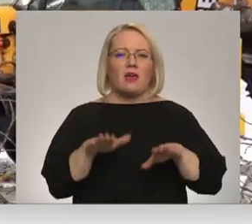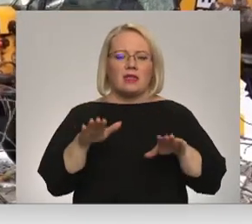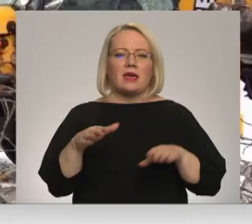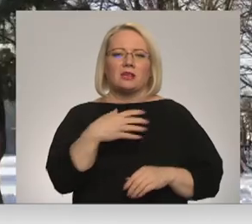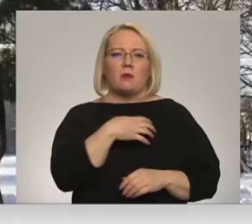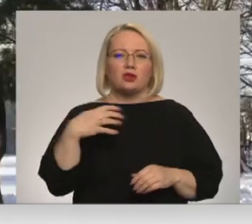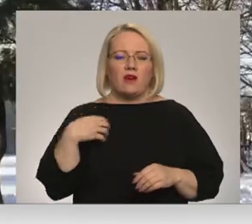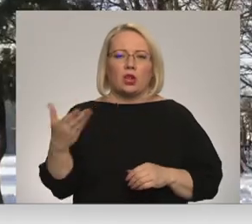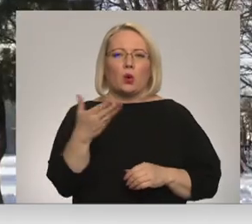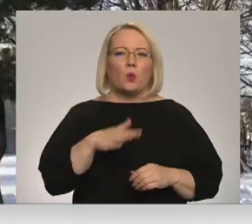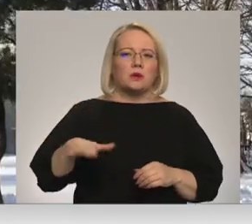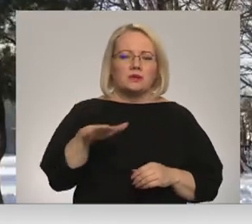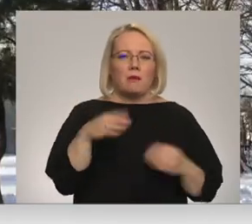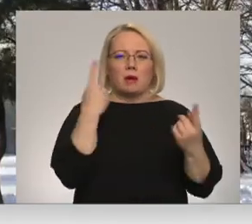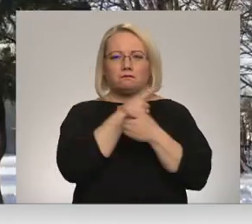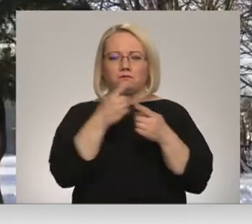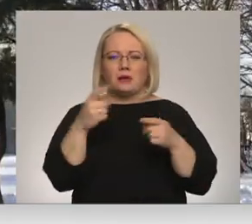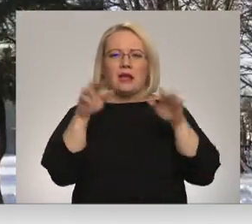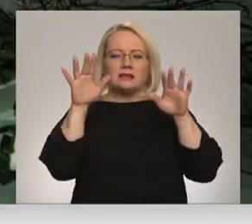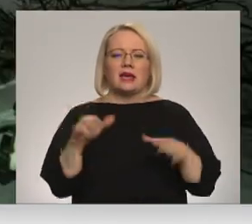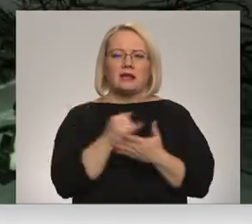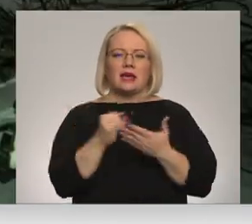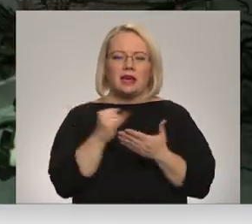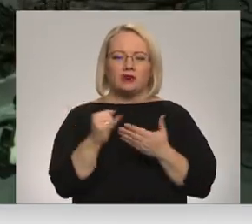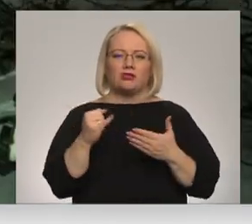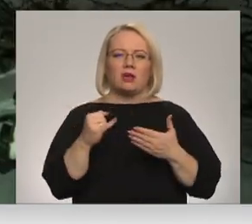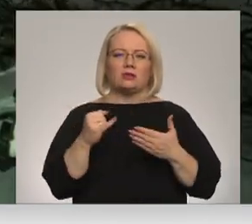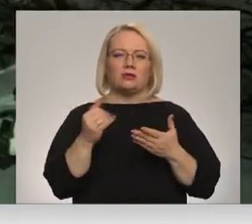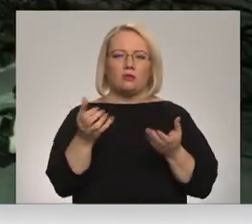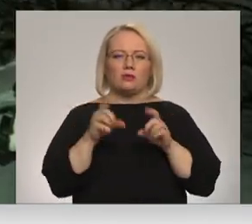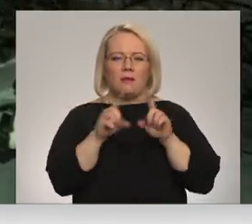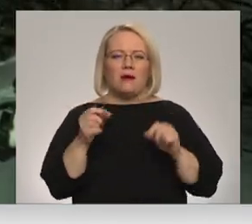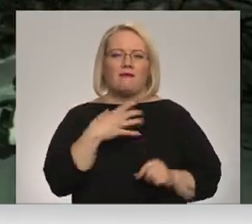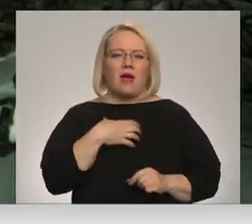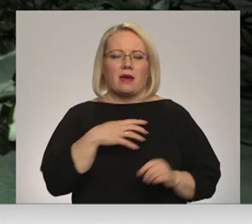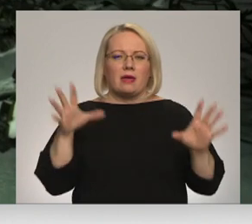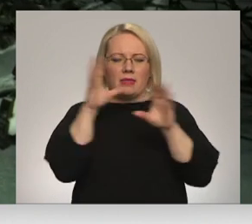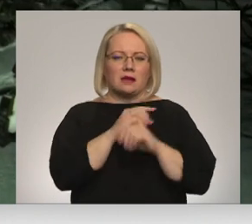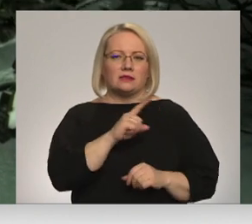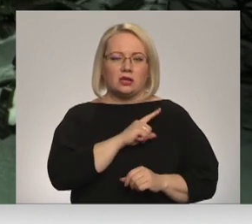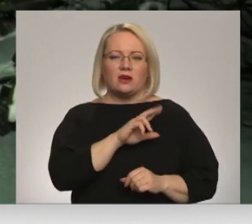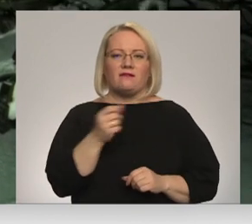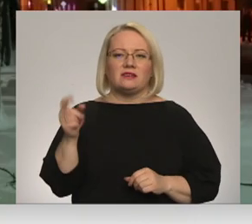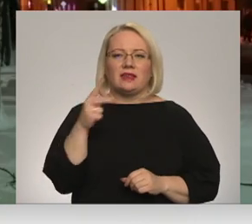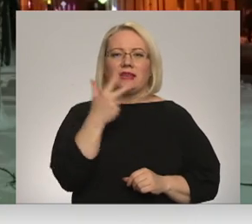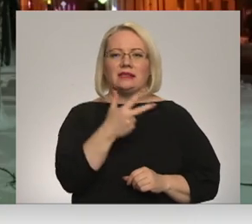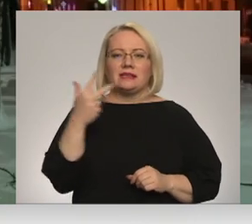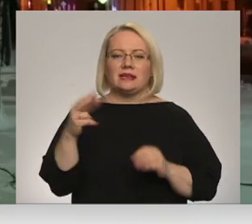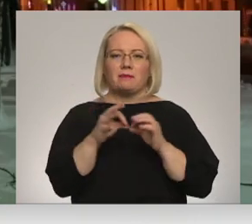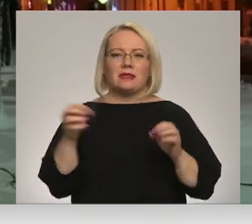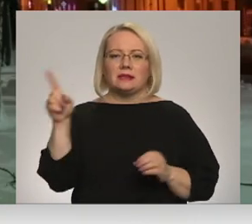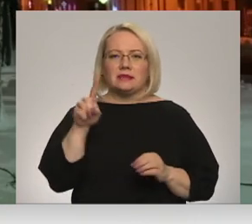rīkojumus iestādēm, policijai, sniega tīrīšanas uzņēmumiem par nakts dežūrām. Vislielākais vēja spēks 33 metriem sekundē